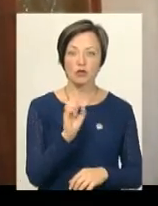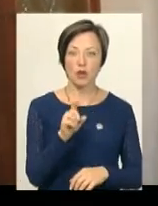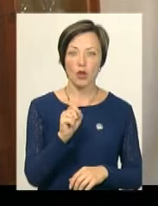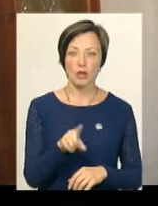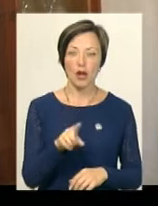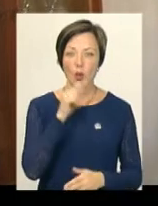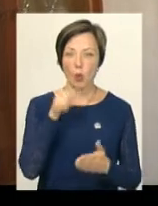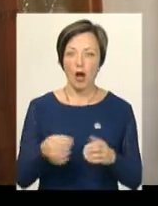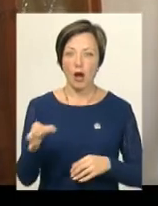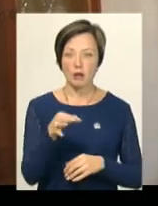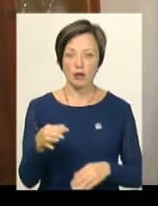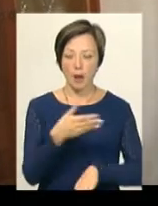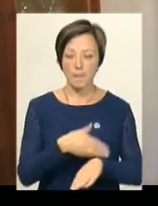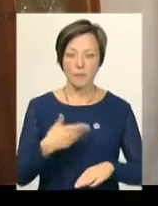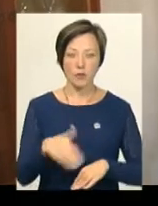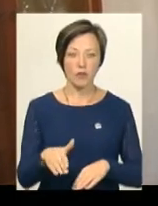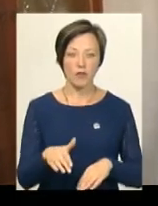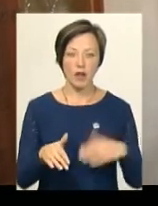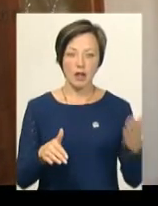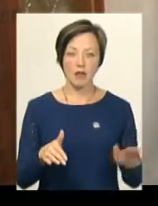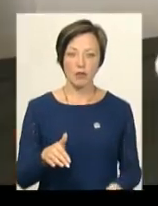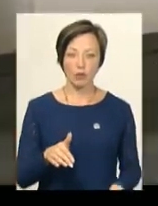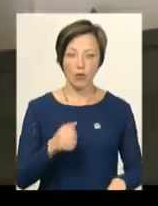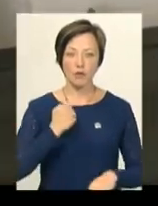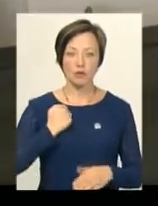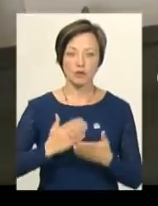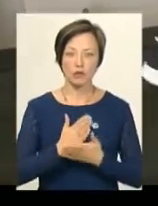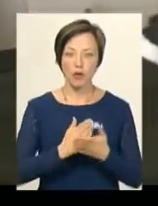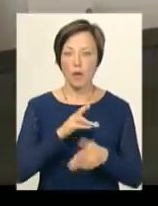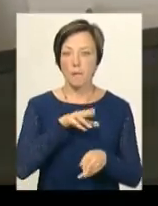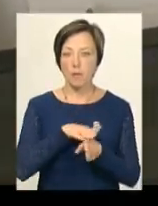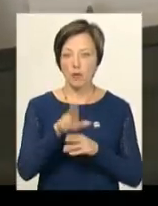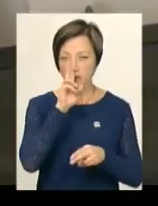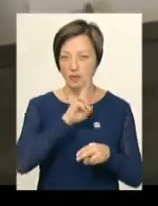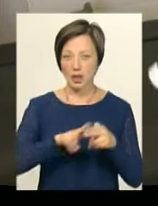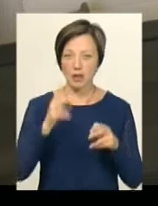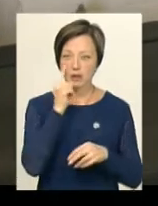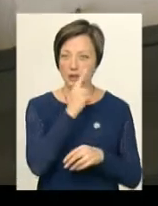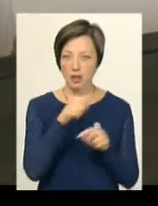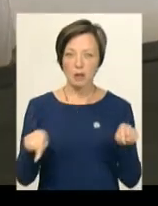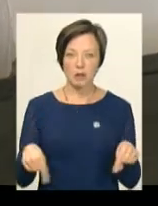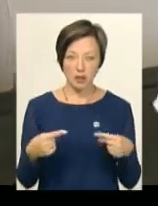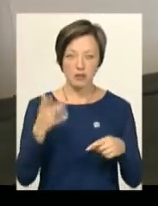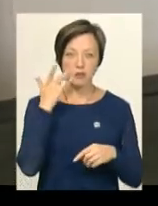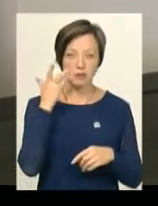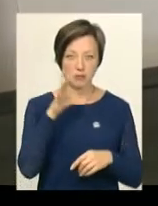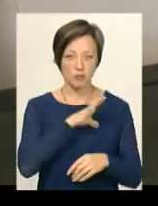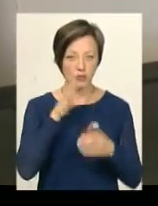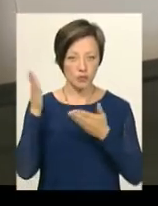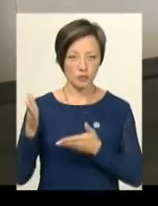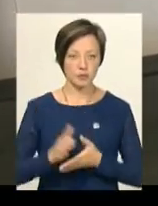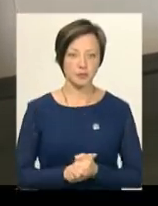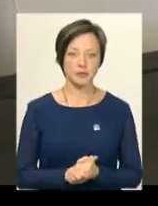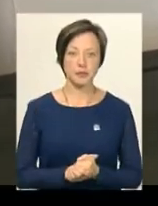Луганщині. Йому ампутували ліву ногу, військовослужбовець повністю втратив зір. Проходив реабілітацію у Сполучених Штатах